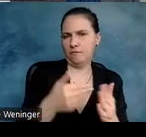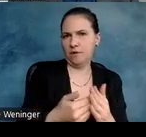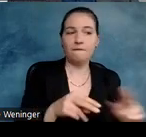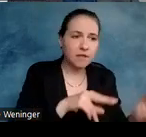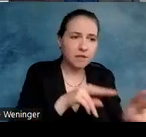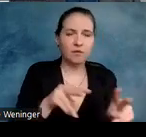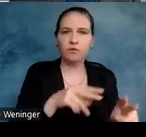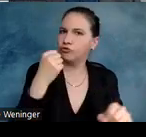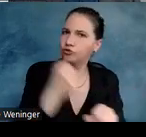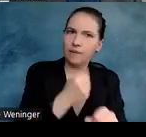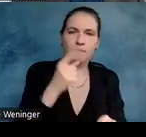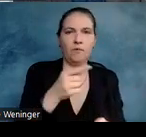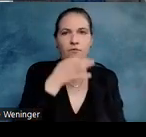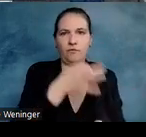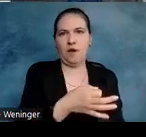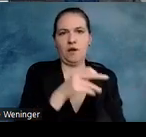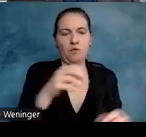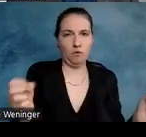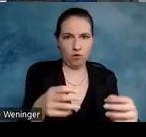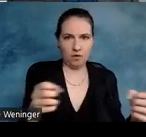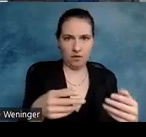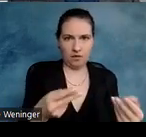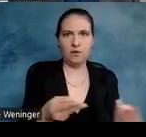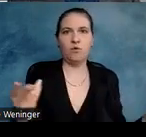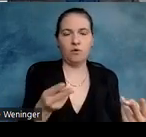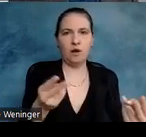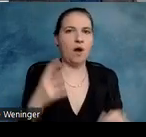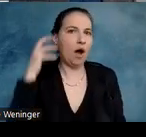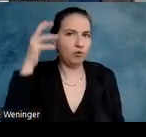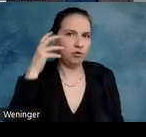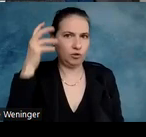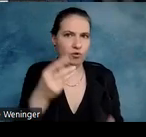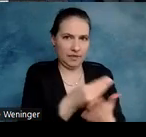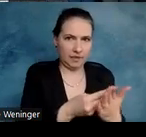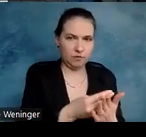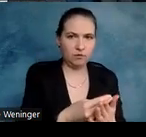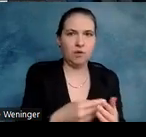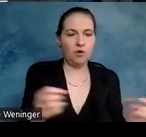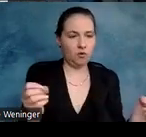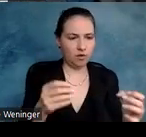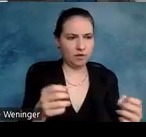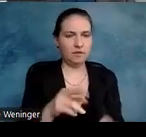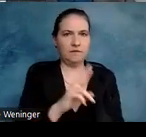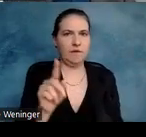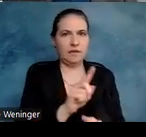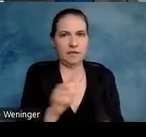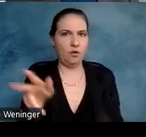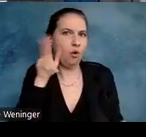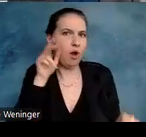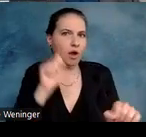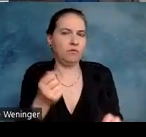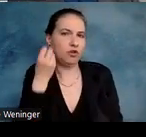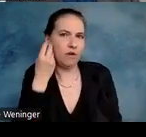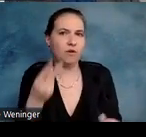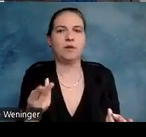Videos immer die Frage nach Untertitel und Audiodeskription. Also Untertitel für diejenigen, die schlecht oder nicht hören, Audiodeskription